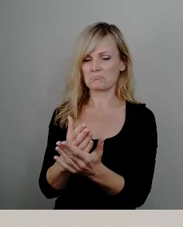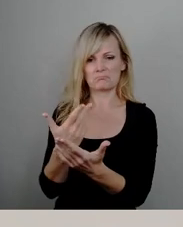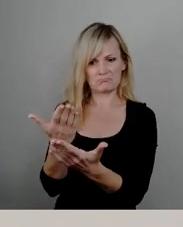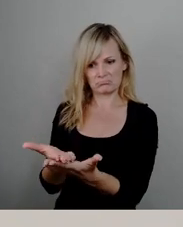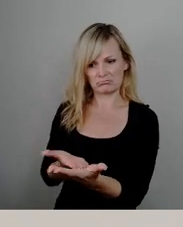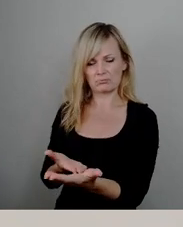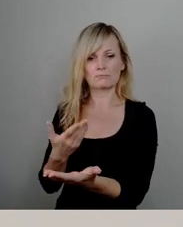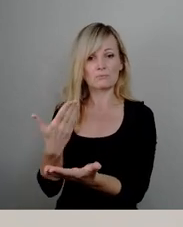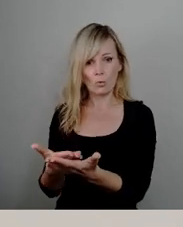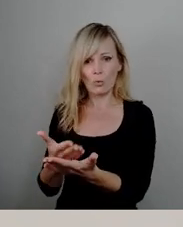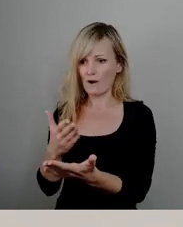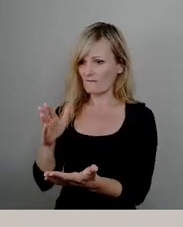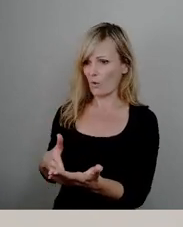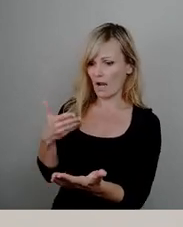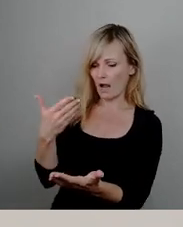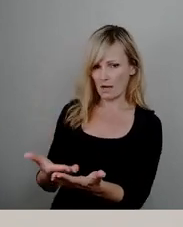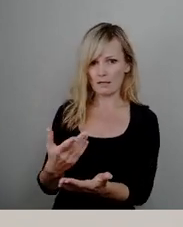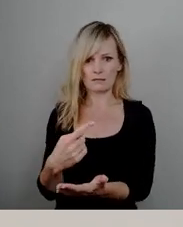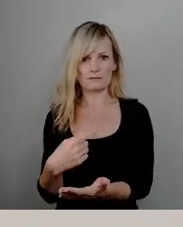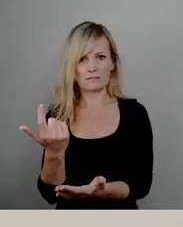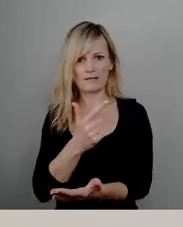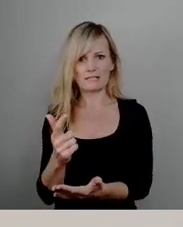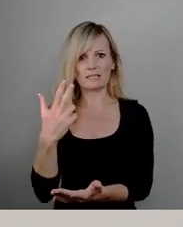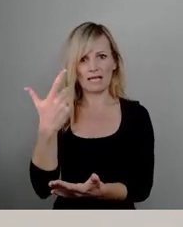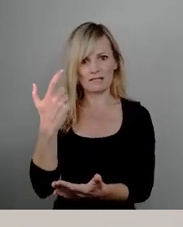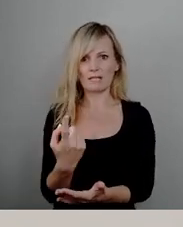die nach meiner Nennung 2023 vom Stadtrat beschlossen wurde.